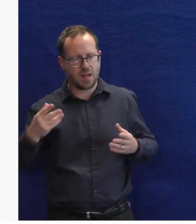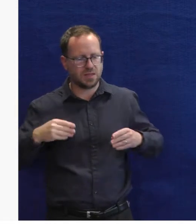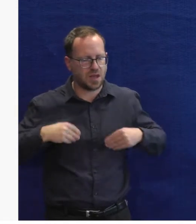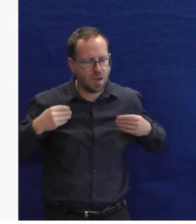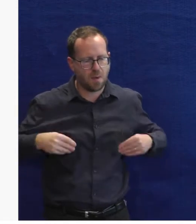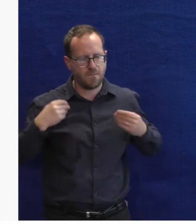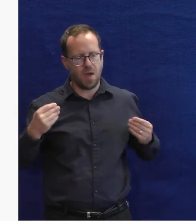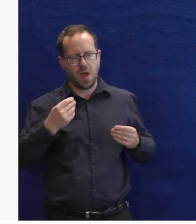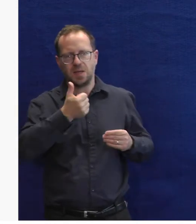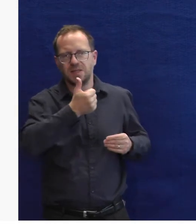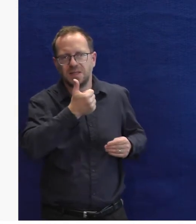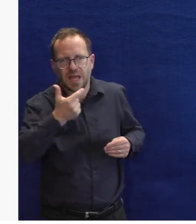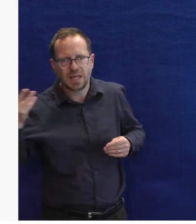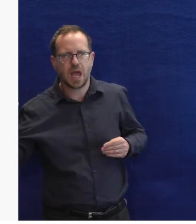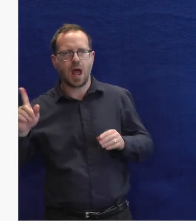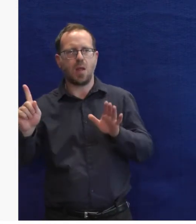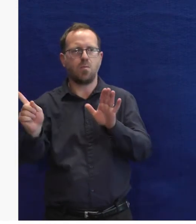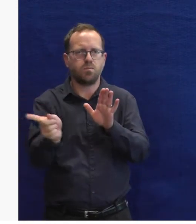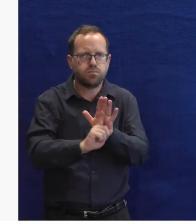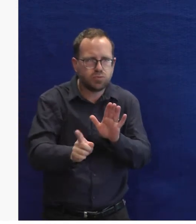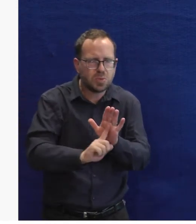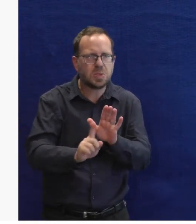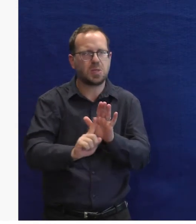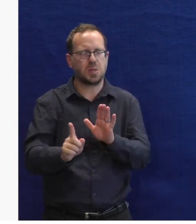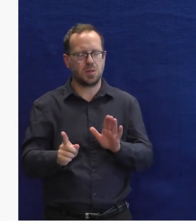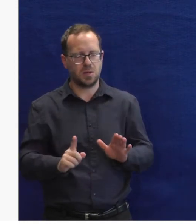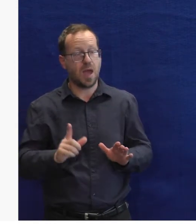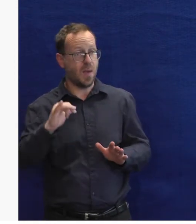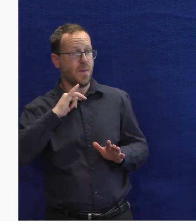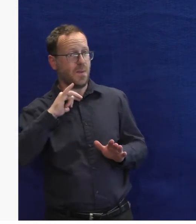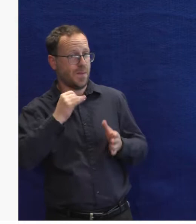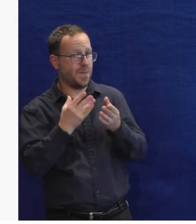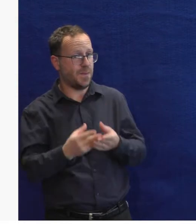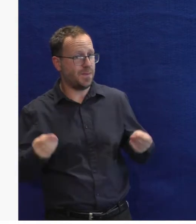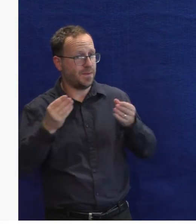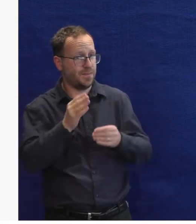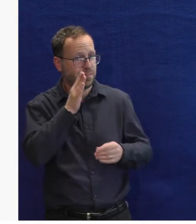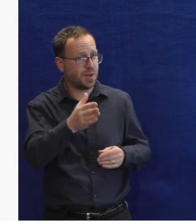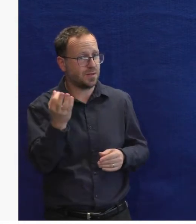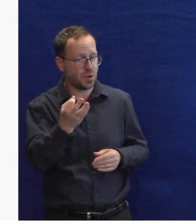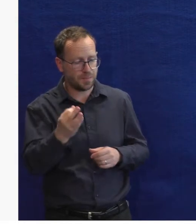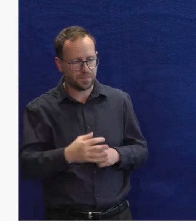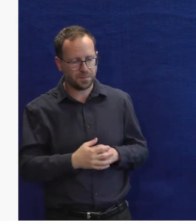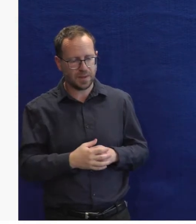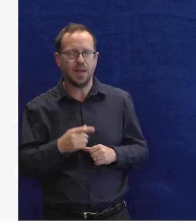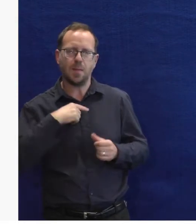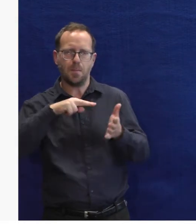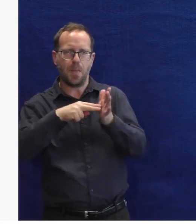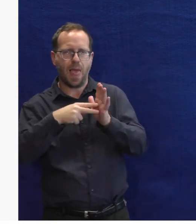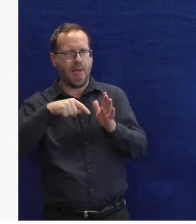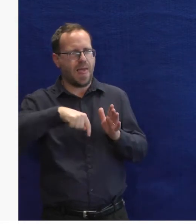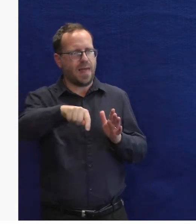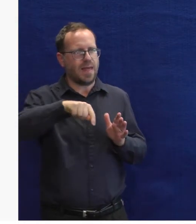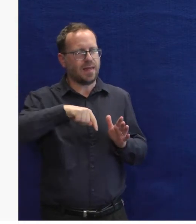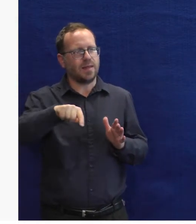přehráj seriál, napojení na aplikaci Stream, napojení na Budík. Možná ale zajímavost, kterou zmíním